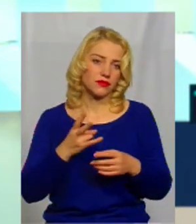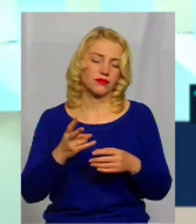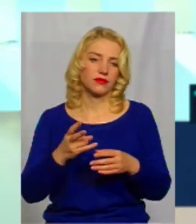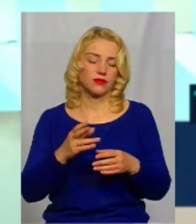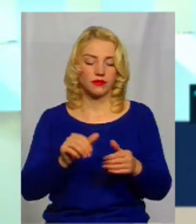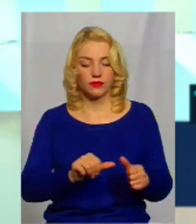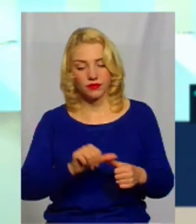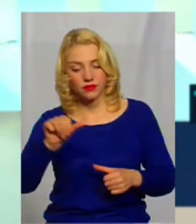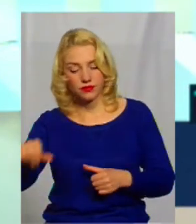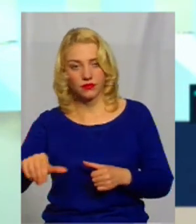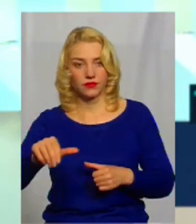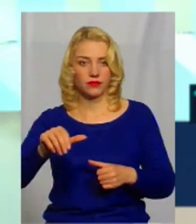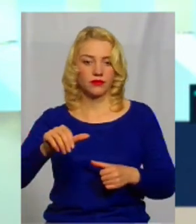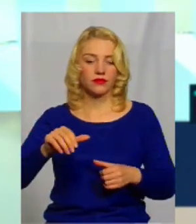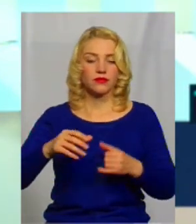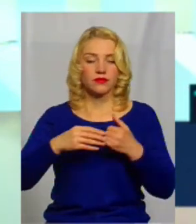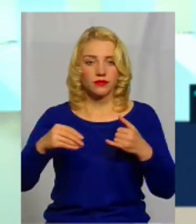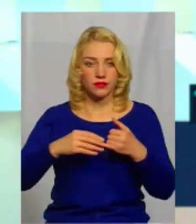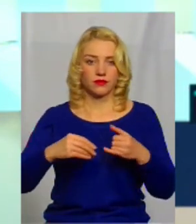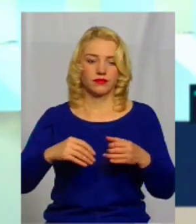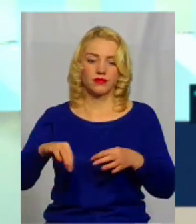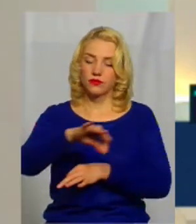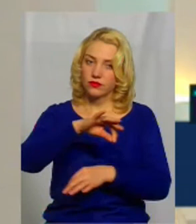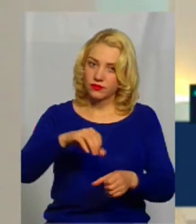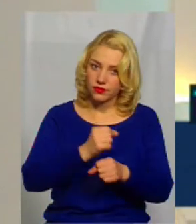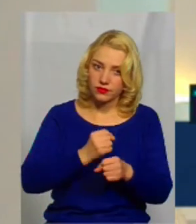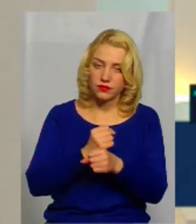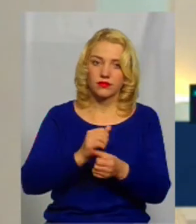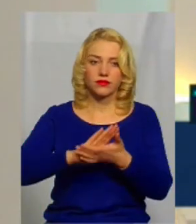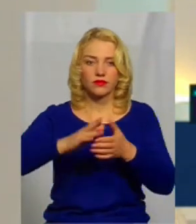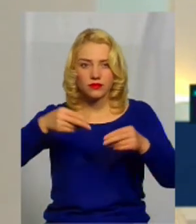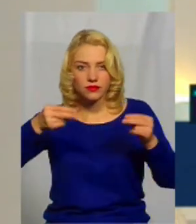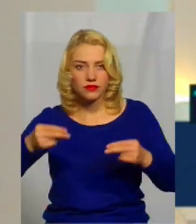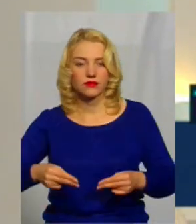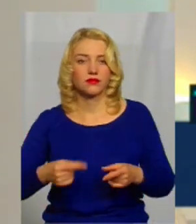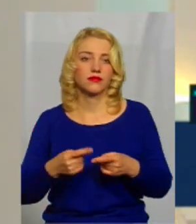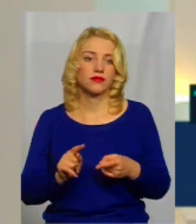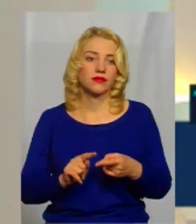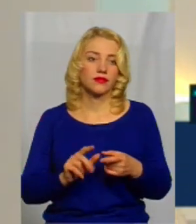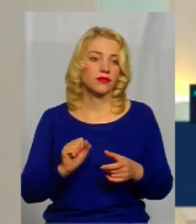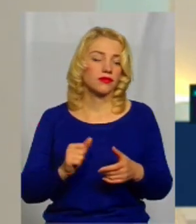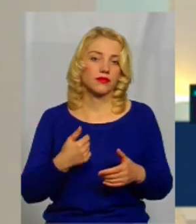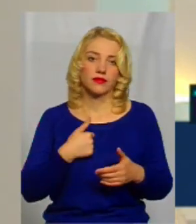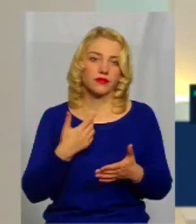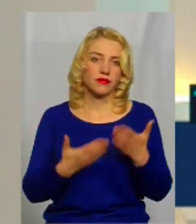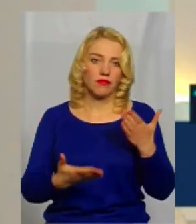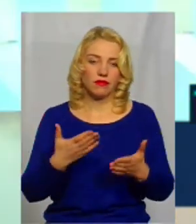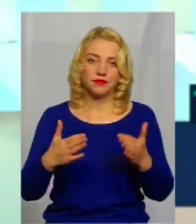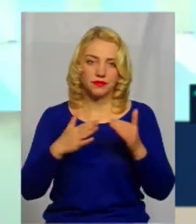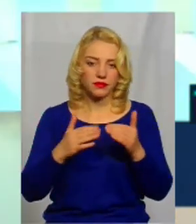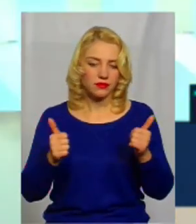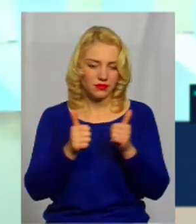землю, розробляти проєкт, отримати всі погодження, тоді вже щось робити. А якщо